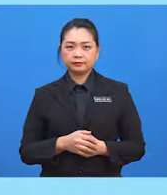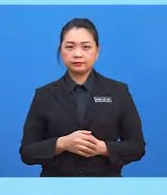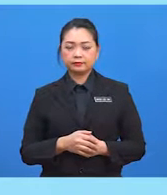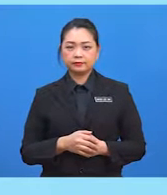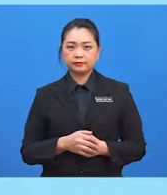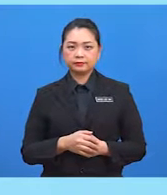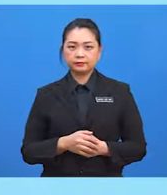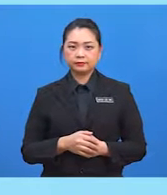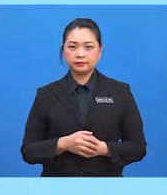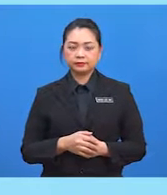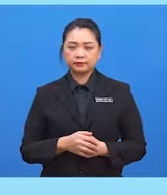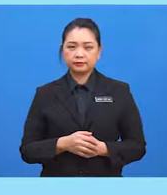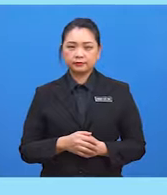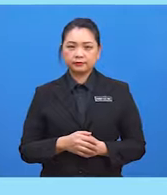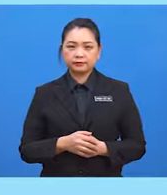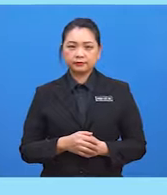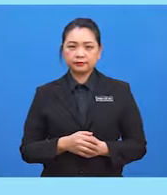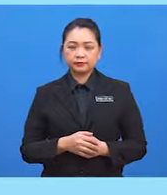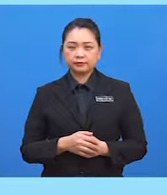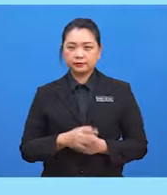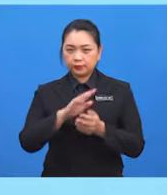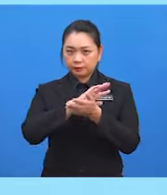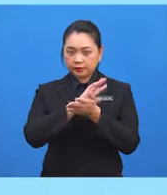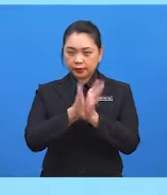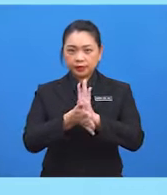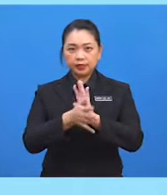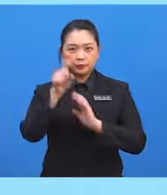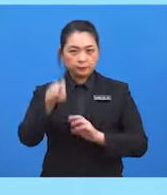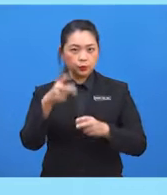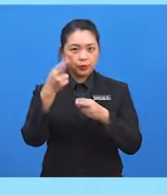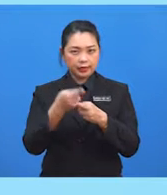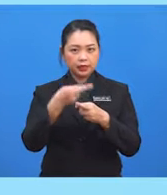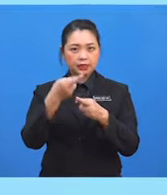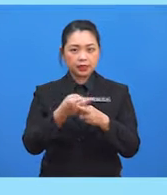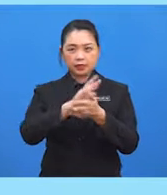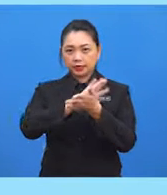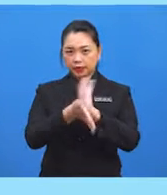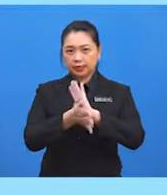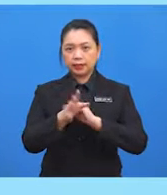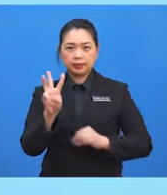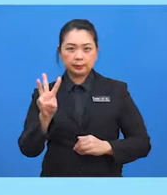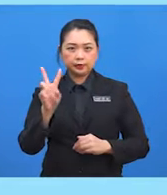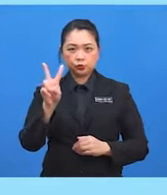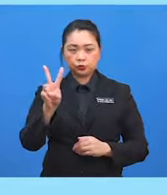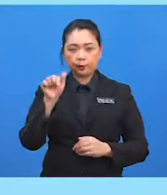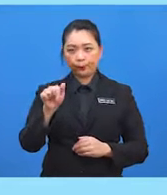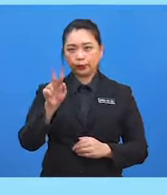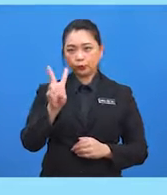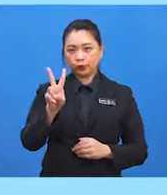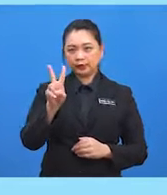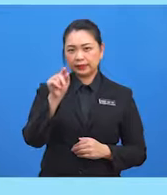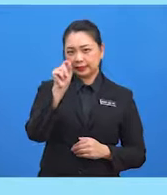peperluhan 2 darjah direngkaskan menjadi 62 peperluhan 2